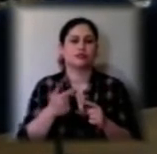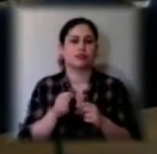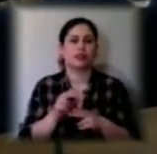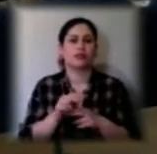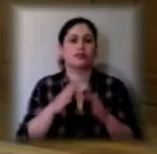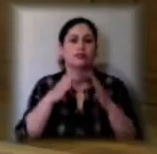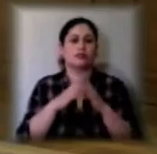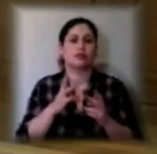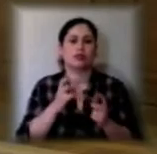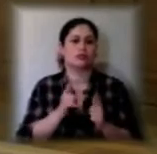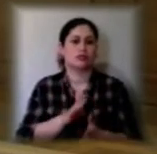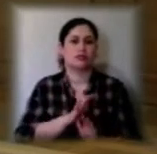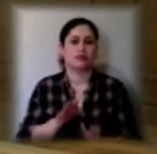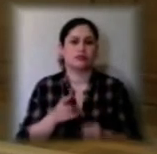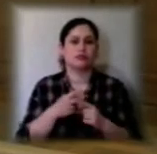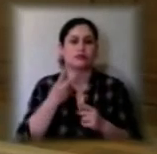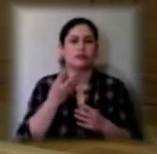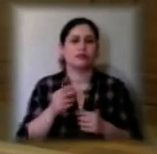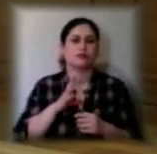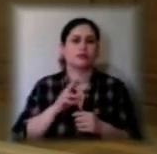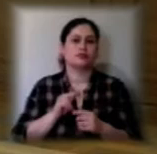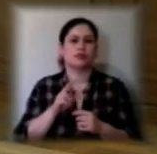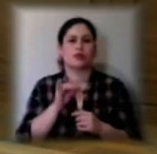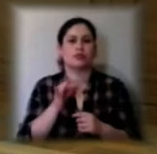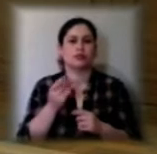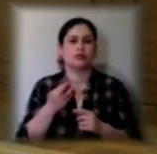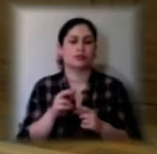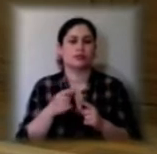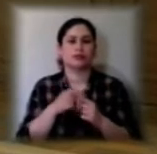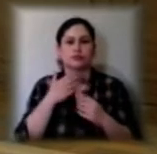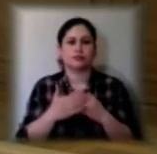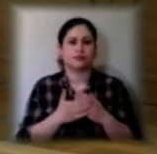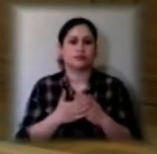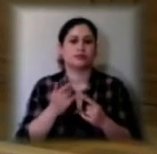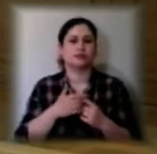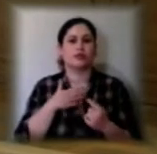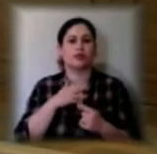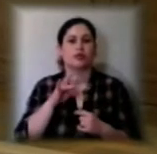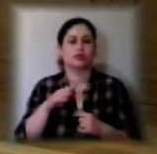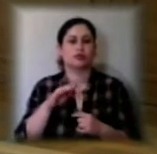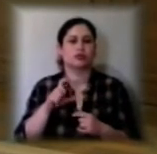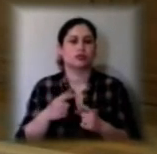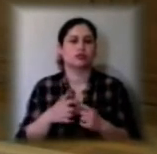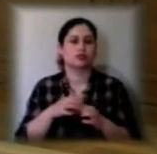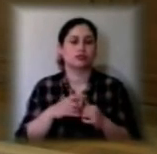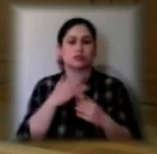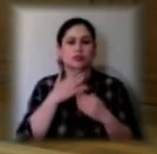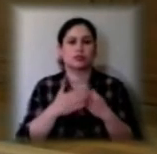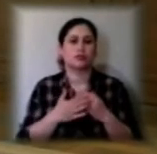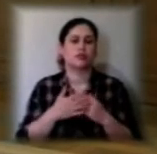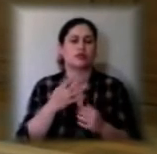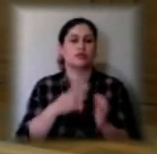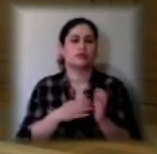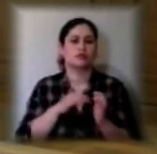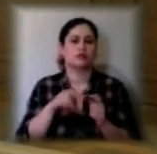не погодили. Два дні працювала комісія і попередній наш департамент ЖКХ порахував, що порядка 900 тисяч. Це ж буде в будь-якому